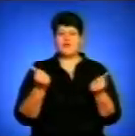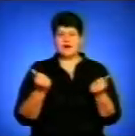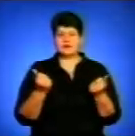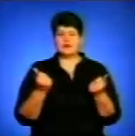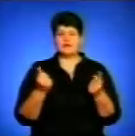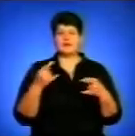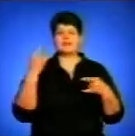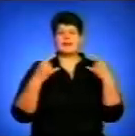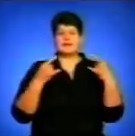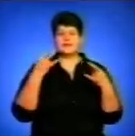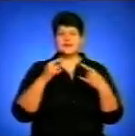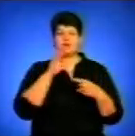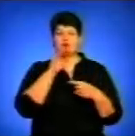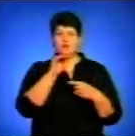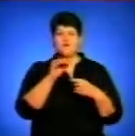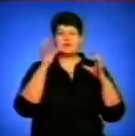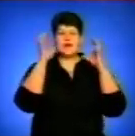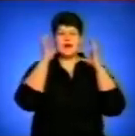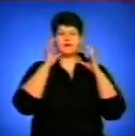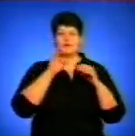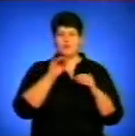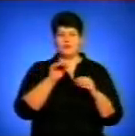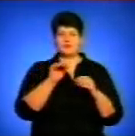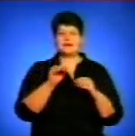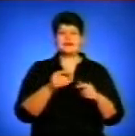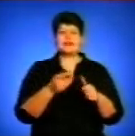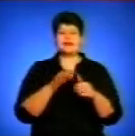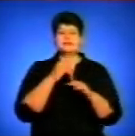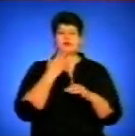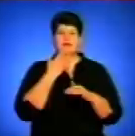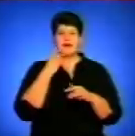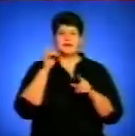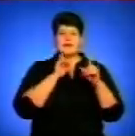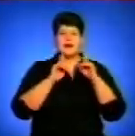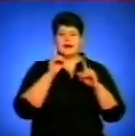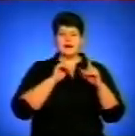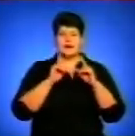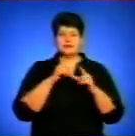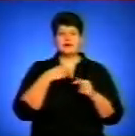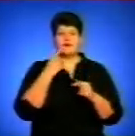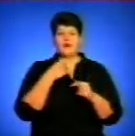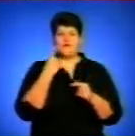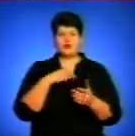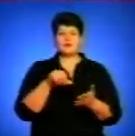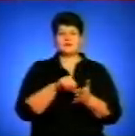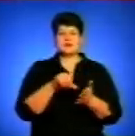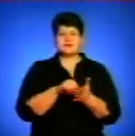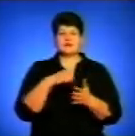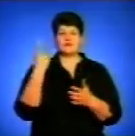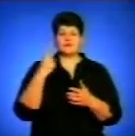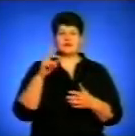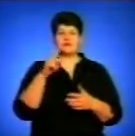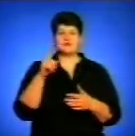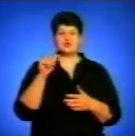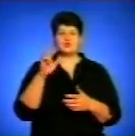телевізійного мовлення, і радіомовлення. Національна рада з питань телебачення і радіомовлення, зауважує її представник в області Михайло